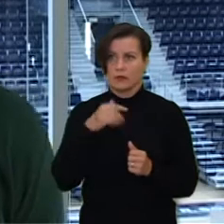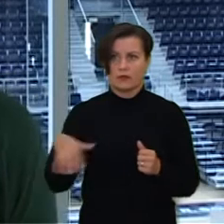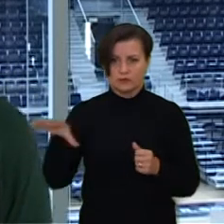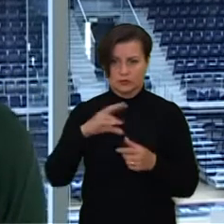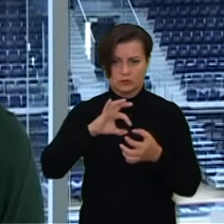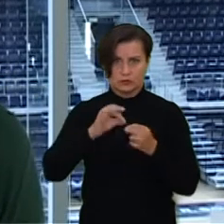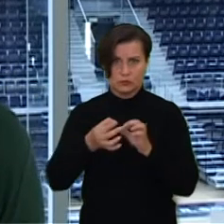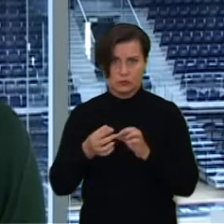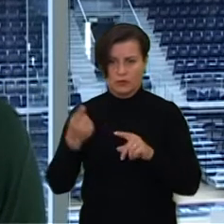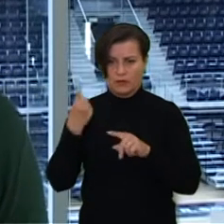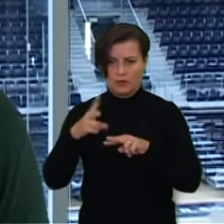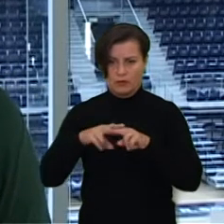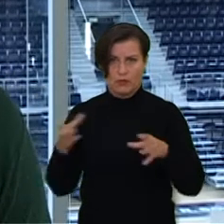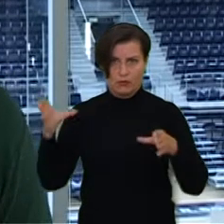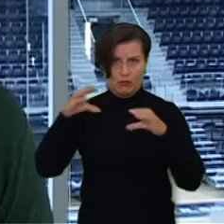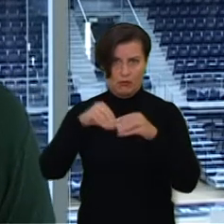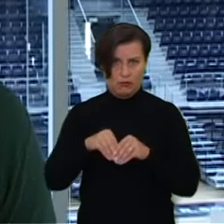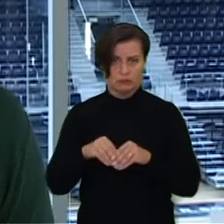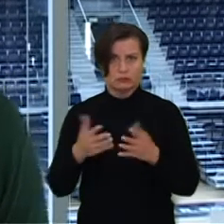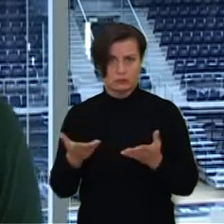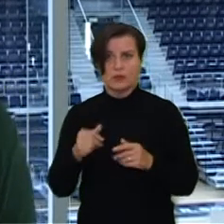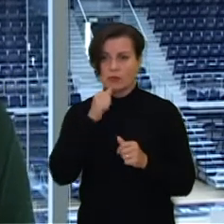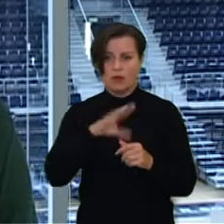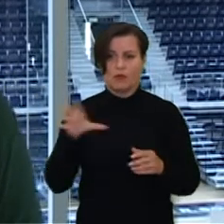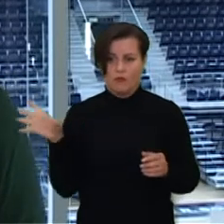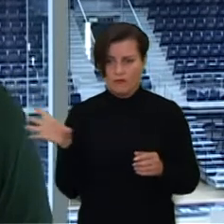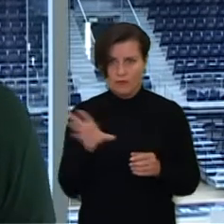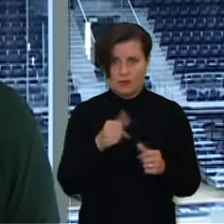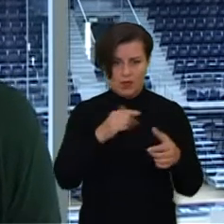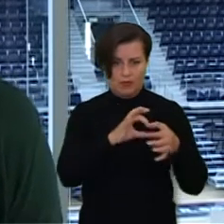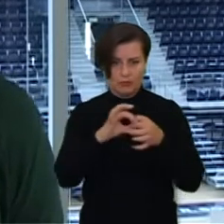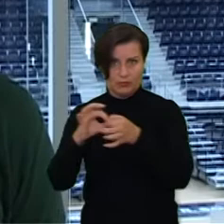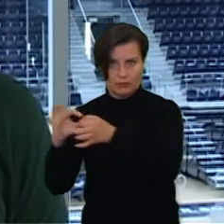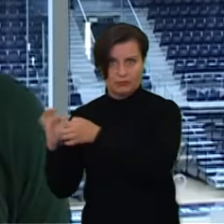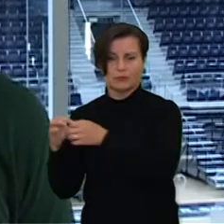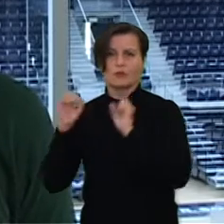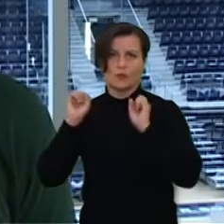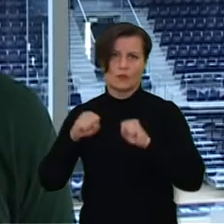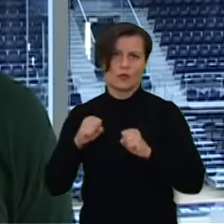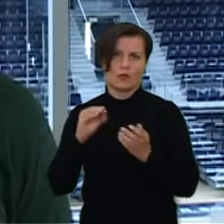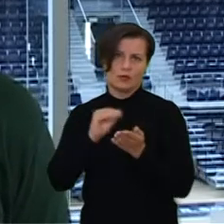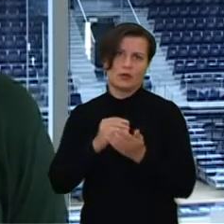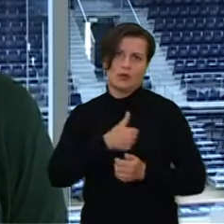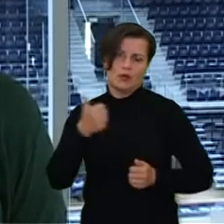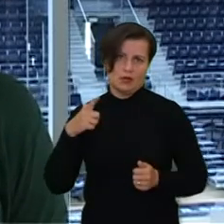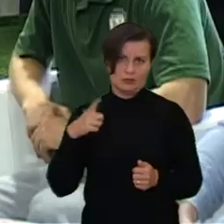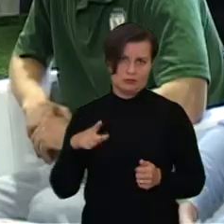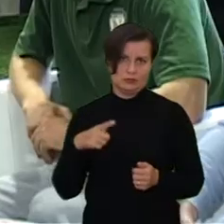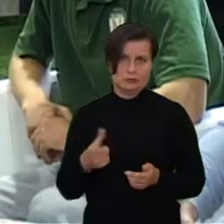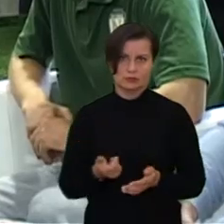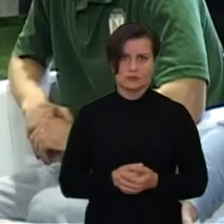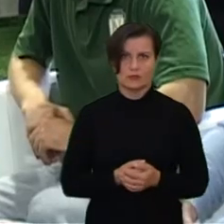smulkmenas susideda į vieną vietą, jeigu viskas tvarkoja, visas grandis dirba, tada galima ir laukti gero rezultatą.